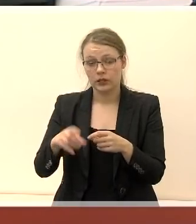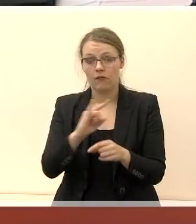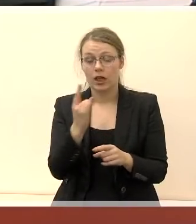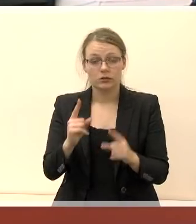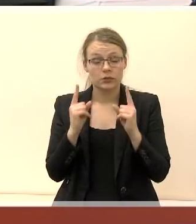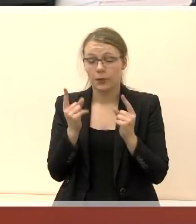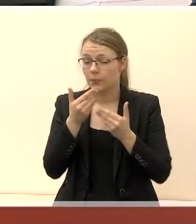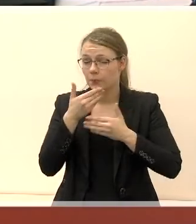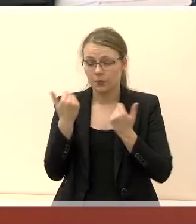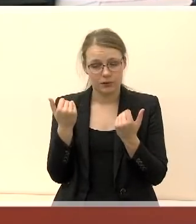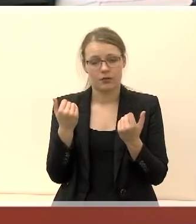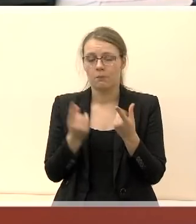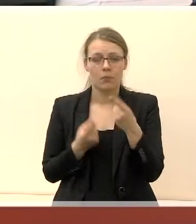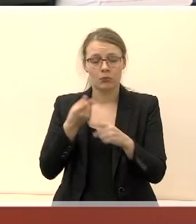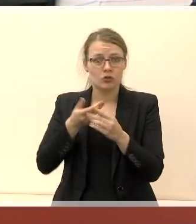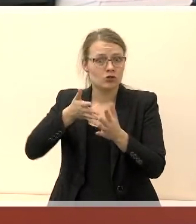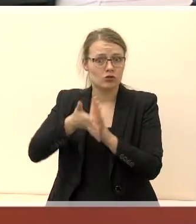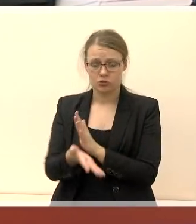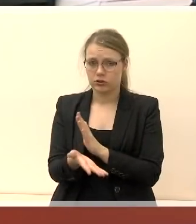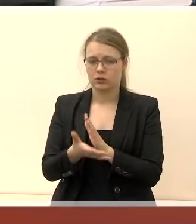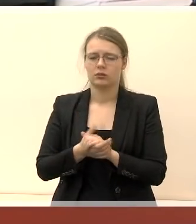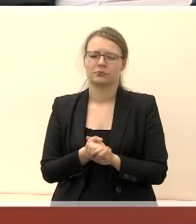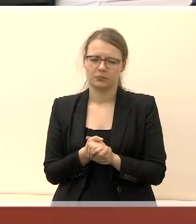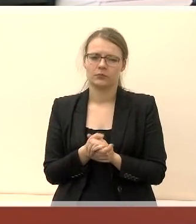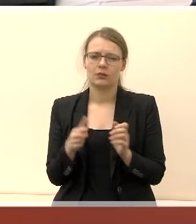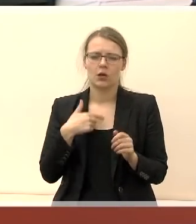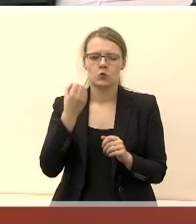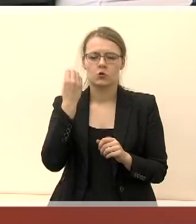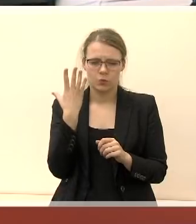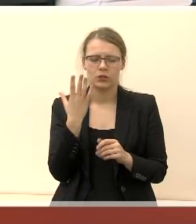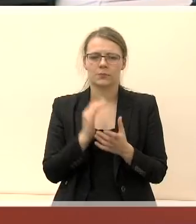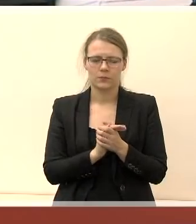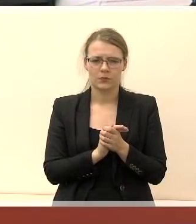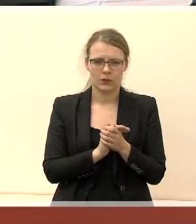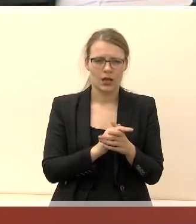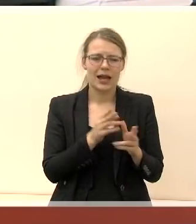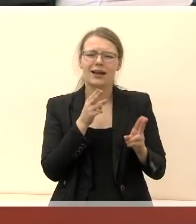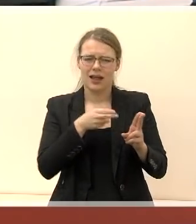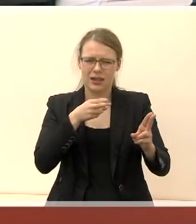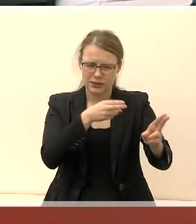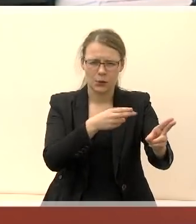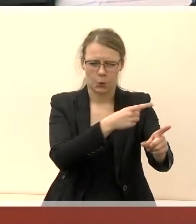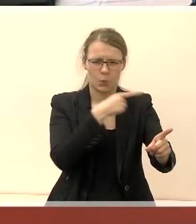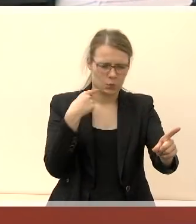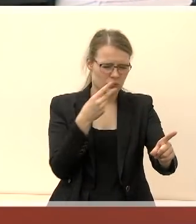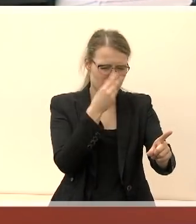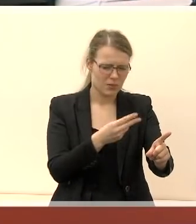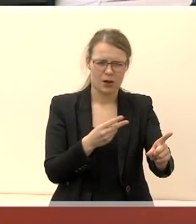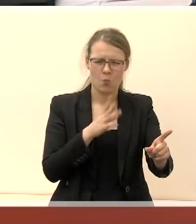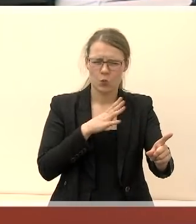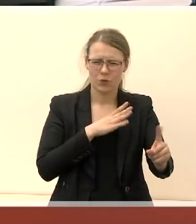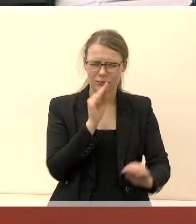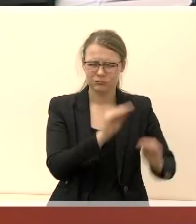papildomus išlaidus. Mes suprantam, kad rusiškos kapitaliniais vėžės gelės žinkelių ir amatas kapitalinis.